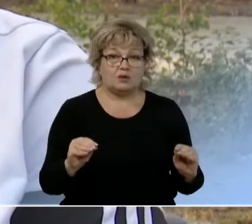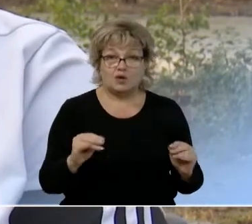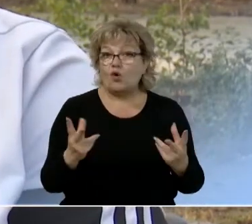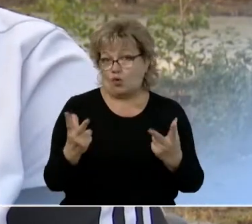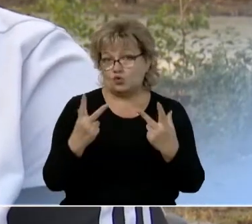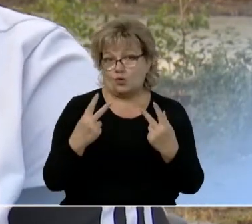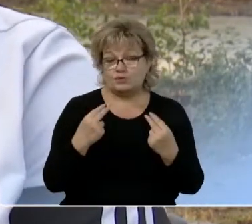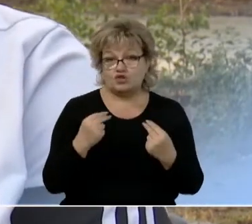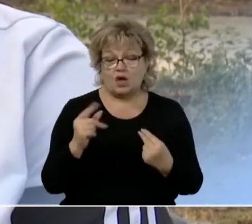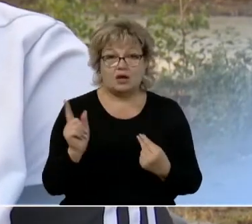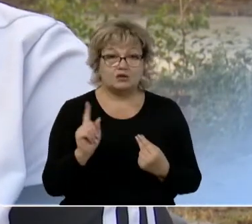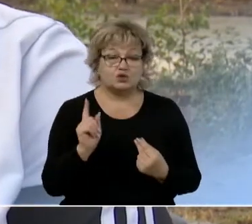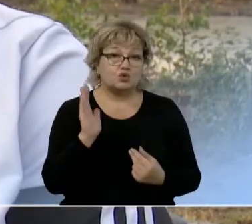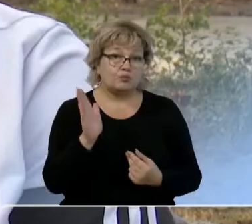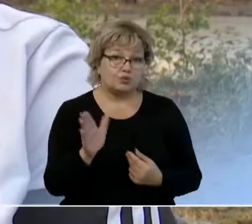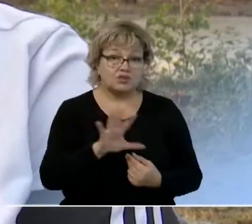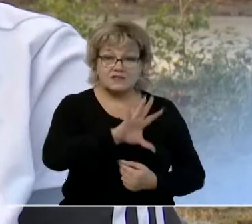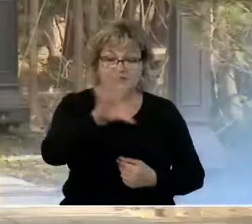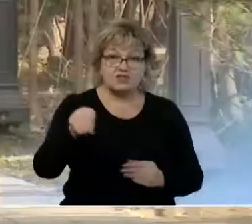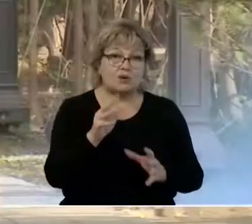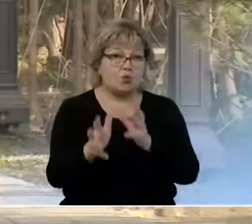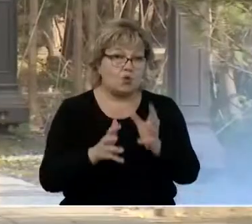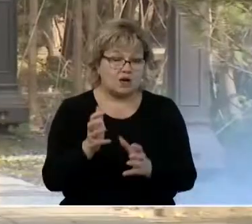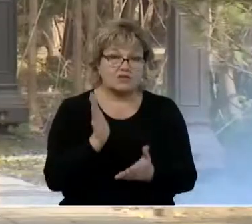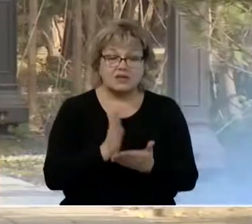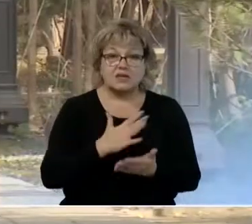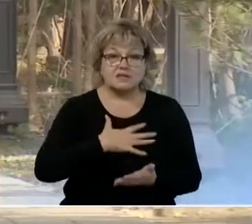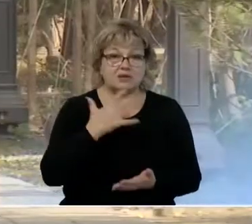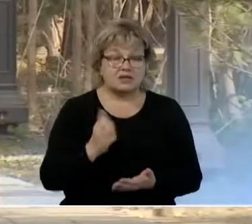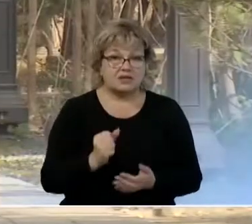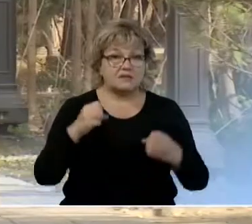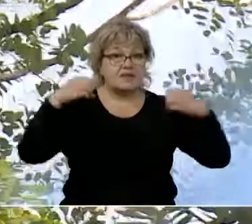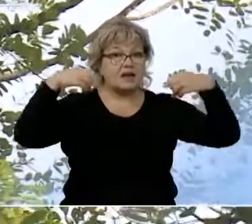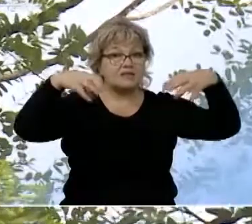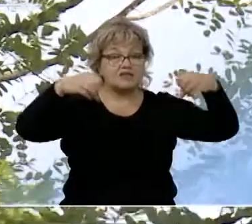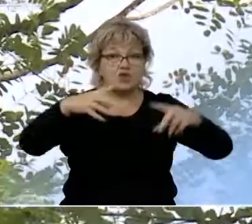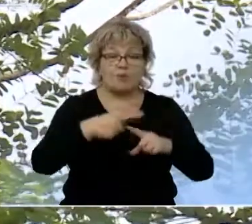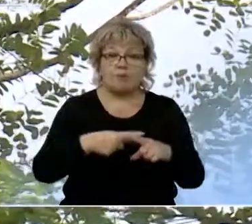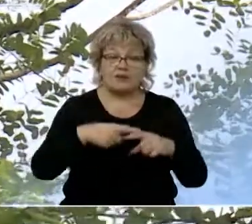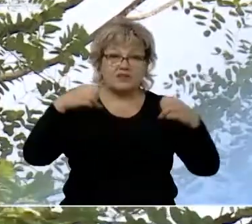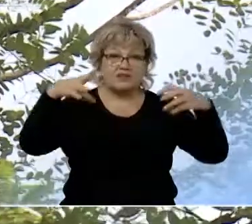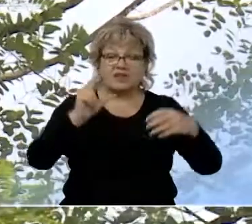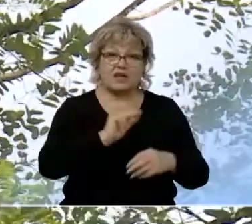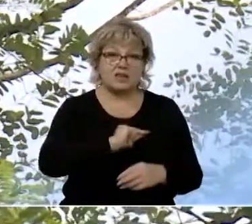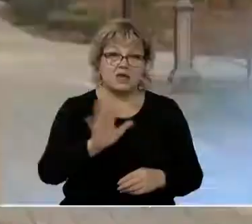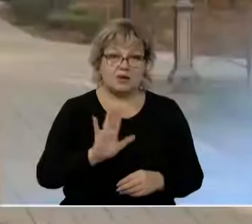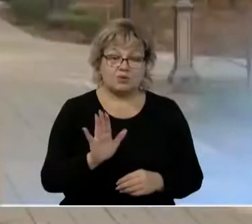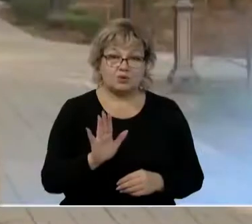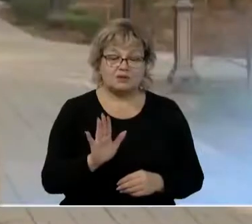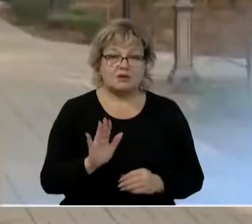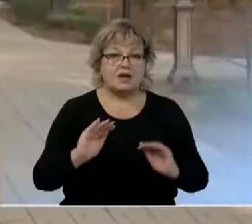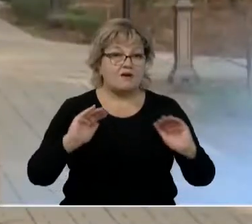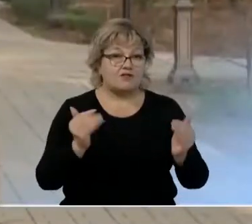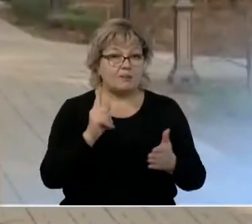обещали, что будет за всем ухаживать. Есть претензии и к освещению. Половина фонарей не работают. В